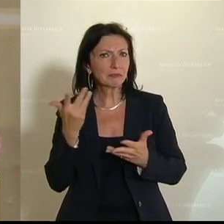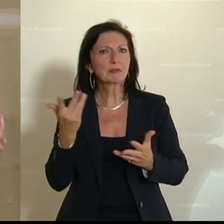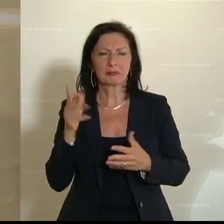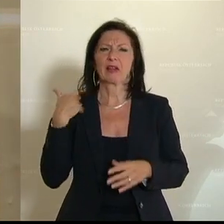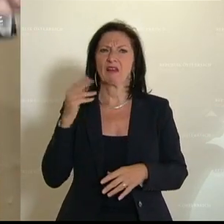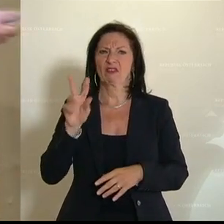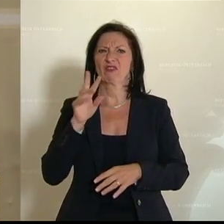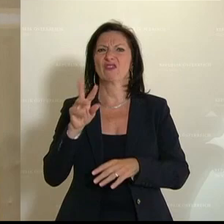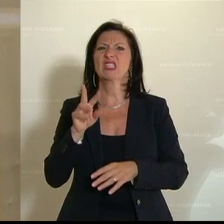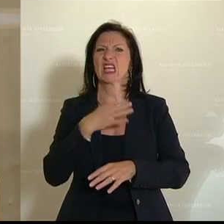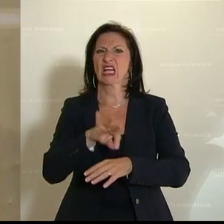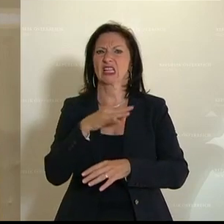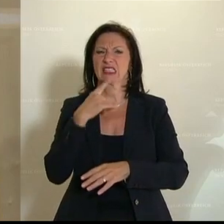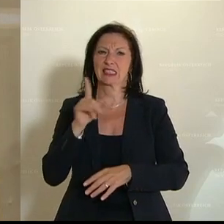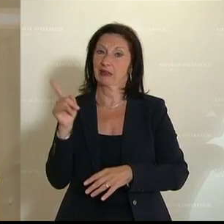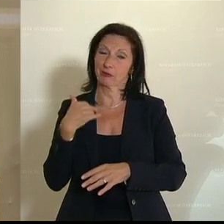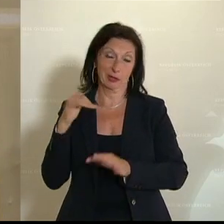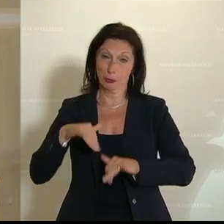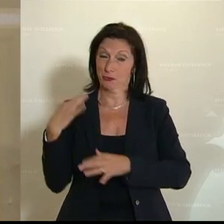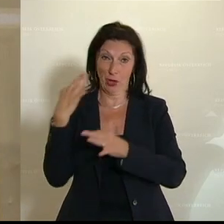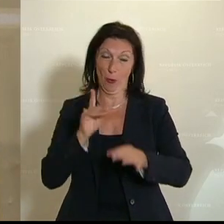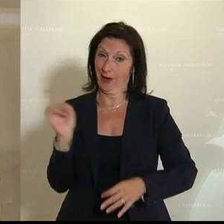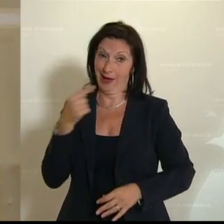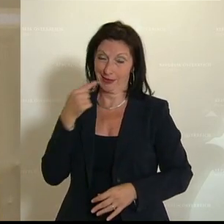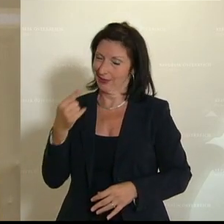Kogler. Und ich zitiere ihn wieder einmal, weil es ist immer so amüsant.